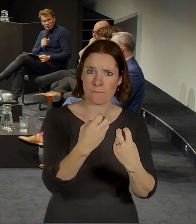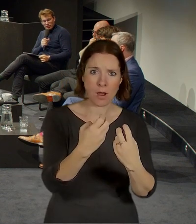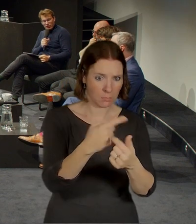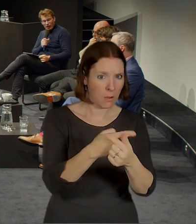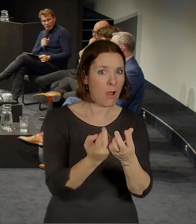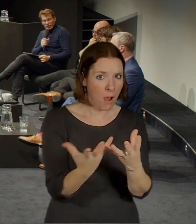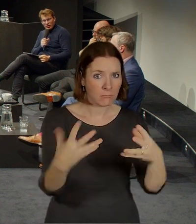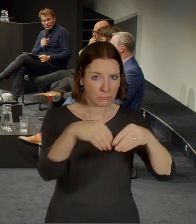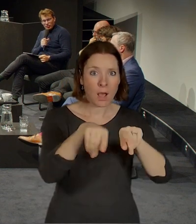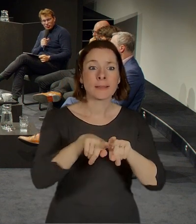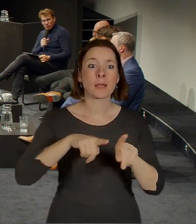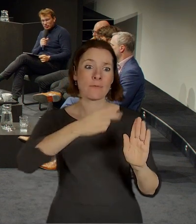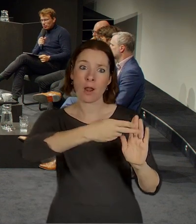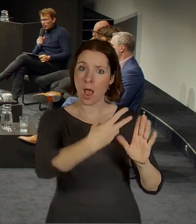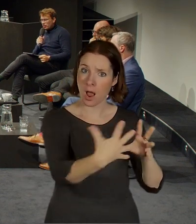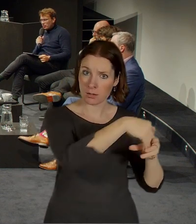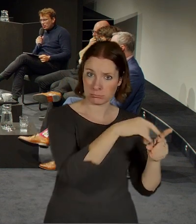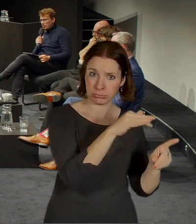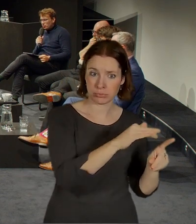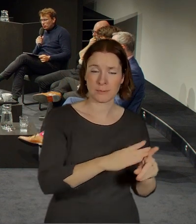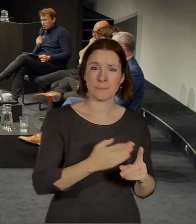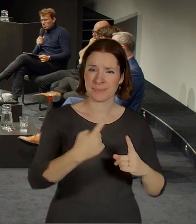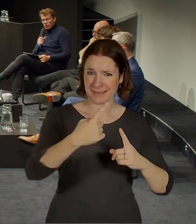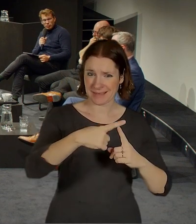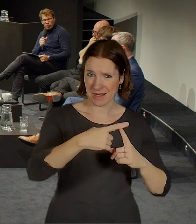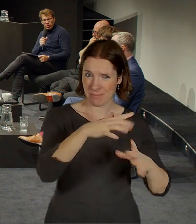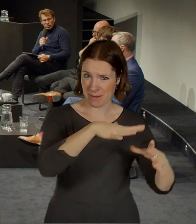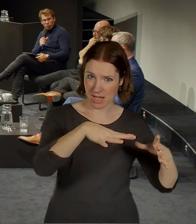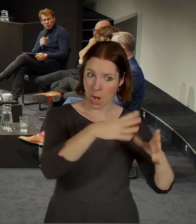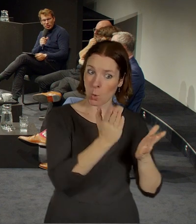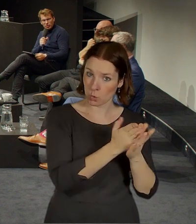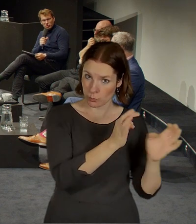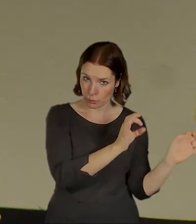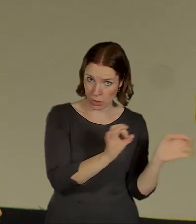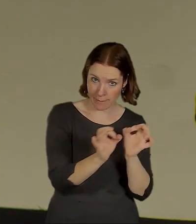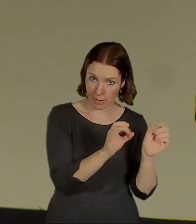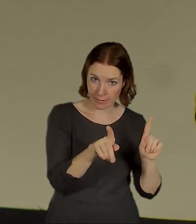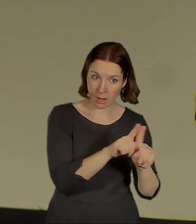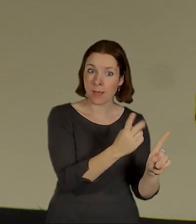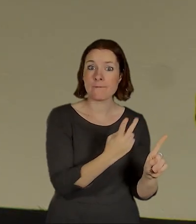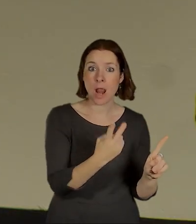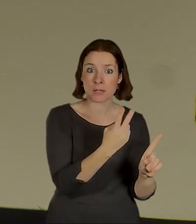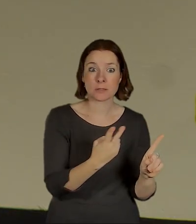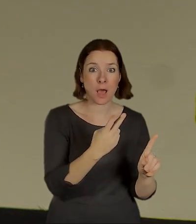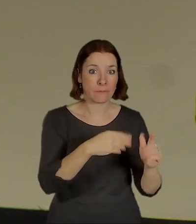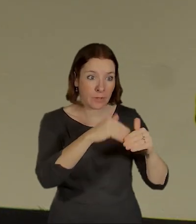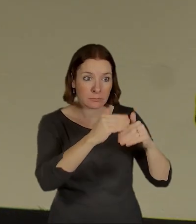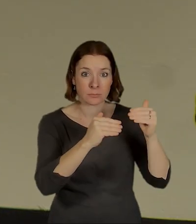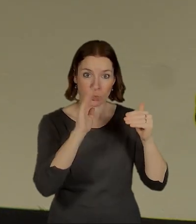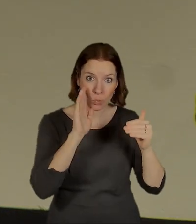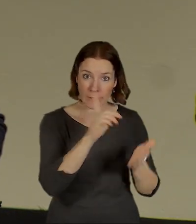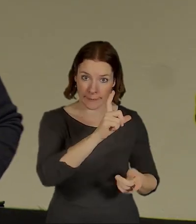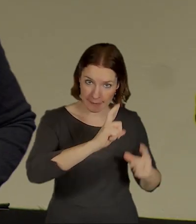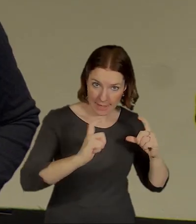tedy vlak. Je to terminál, který se už vlastně připravuje, podobně jako ta dlouhá míle? Je něco, co bychom v té prezentaci vlastně